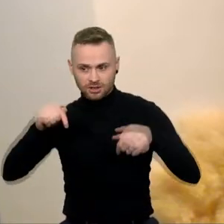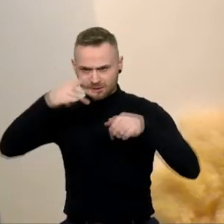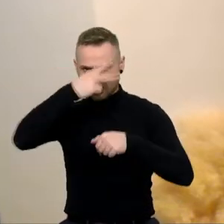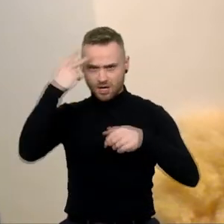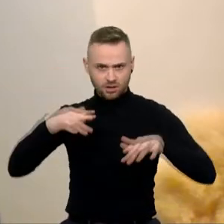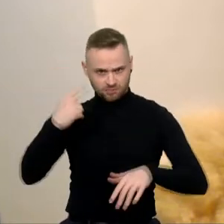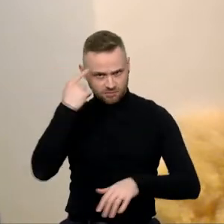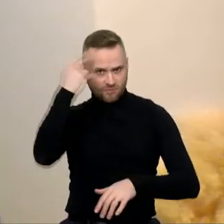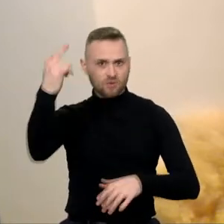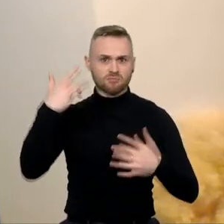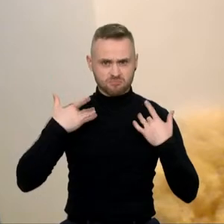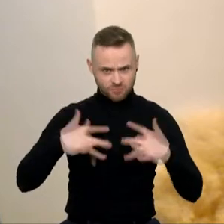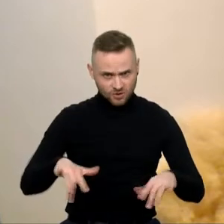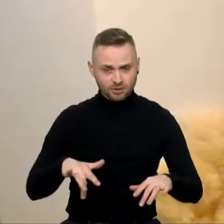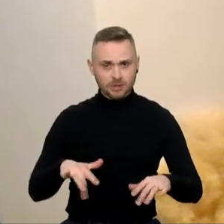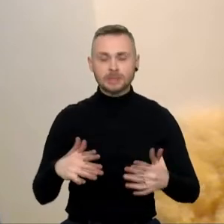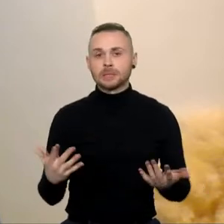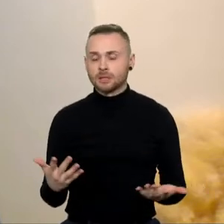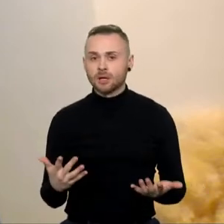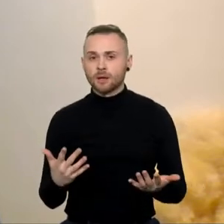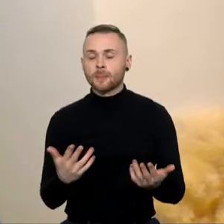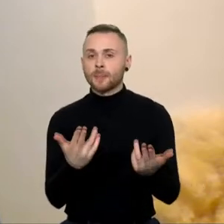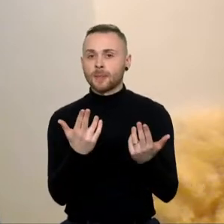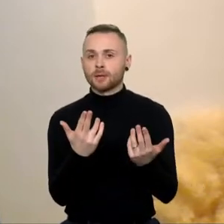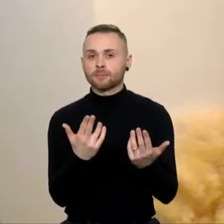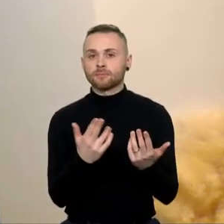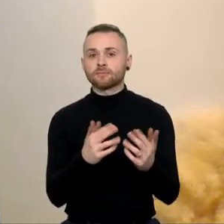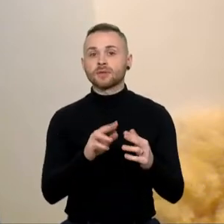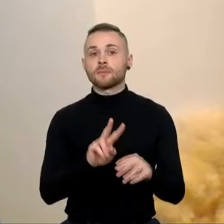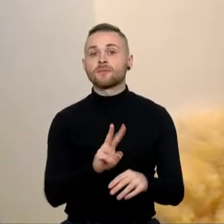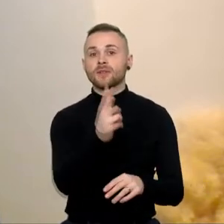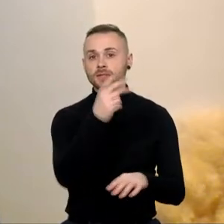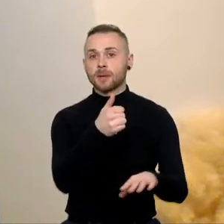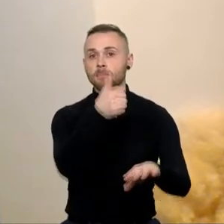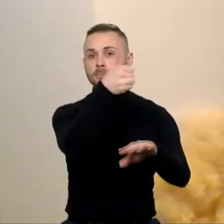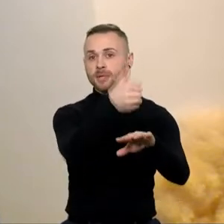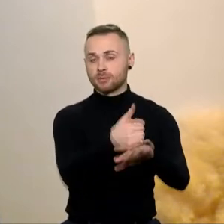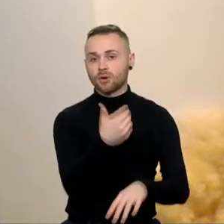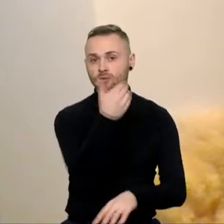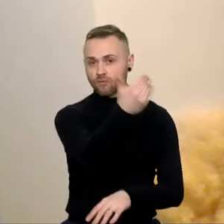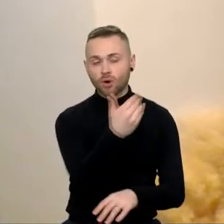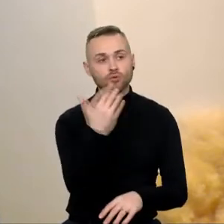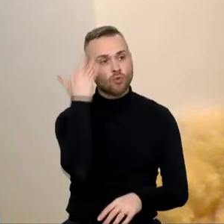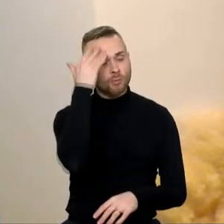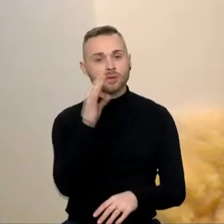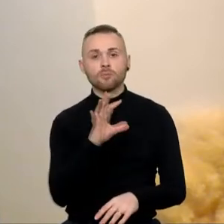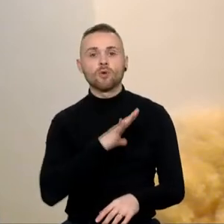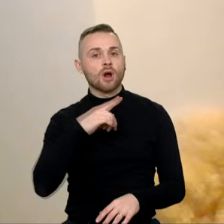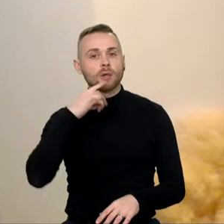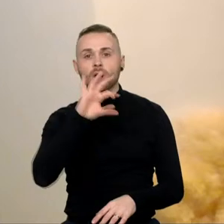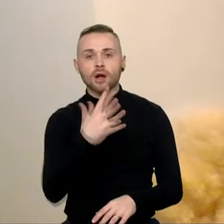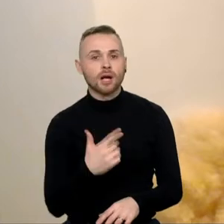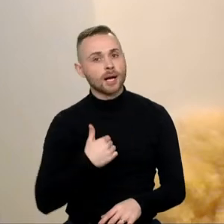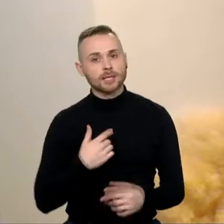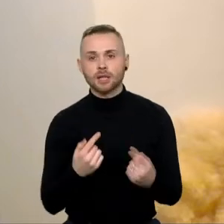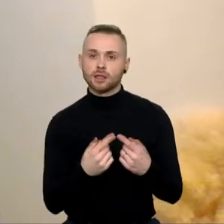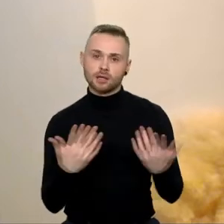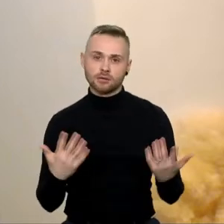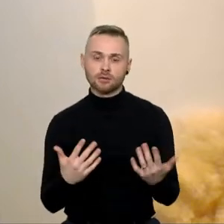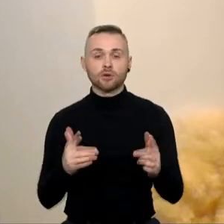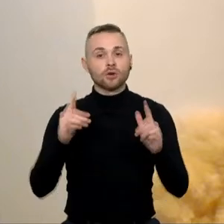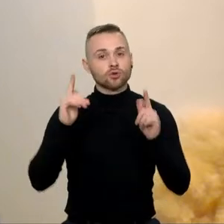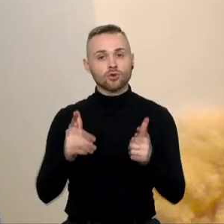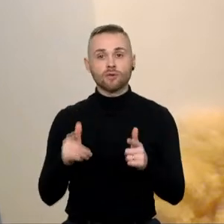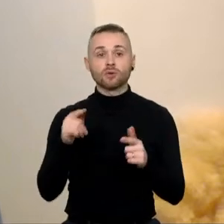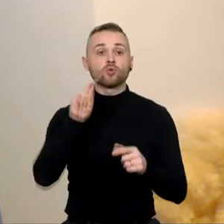Ne visai su tikčių, su visa pagarba, su Seimo vicepirmininko vertinimo. Ukrainoje ir Lietuvoje situacija vis tik yra šiek tiek